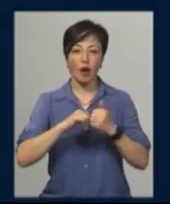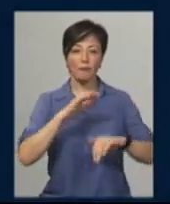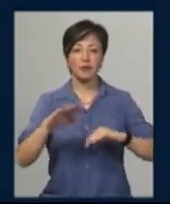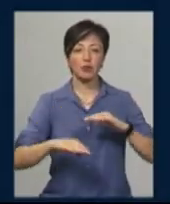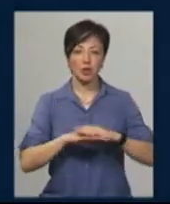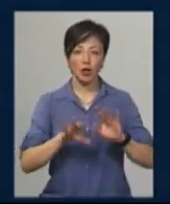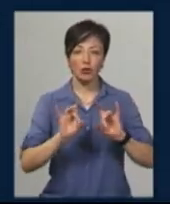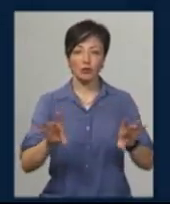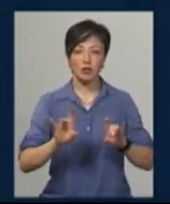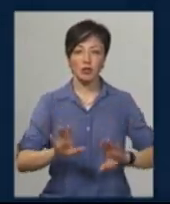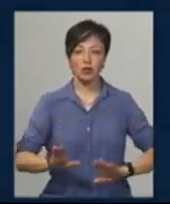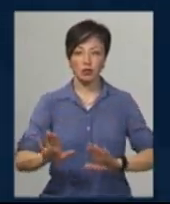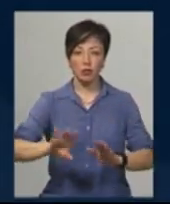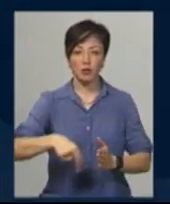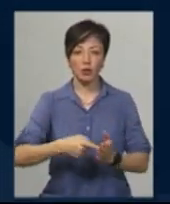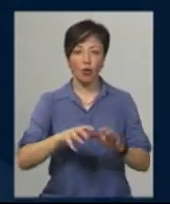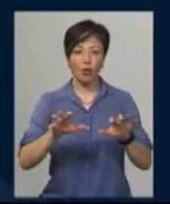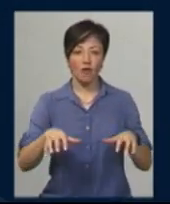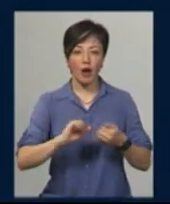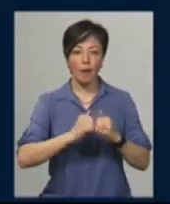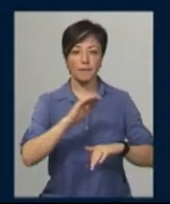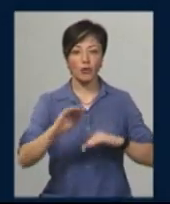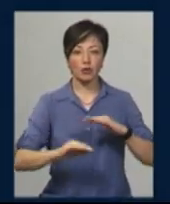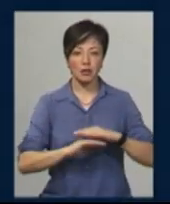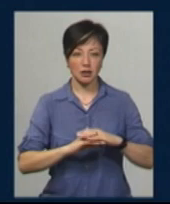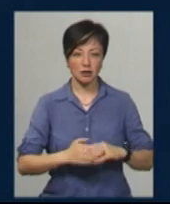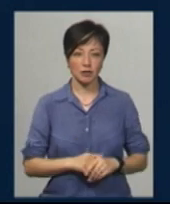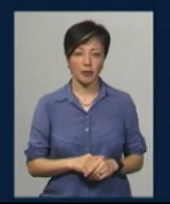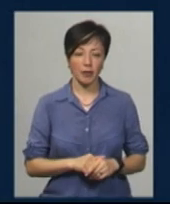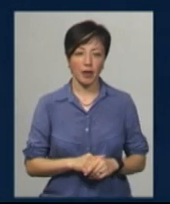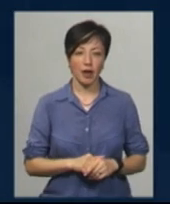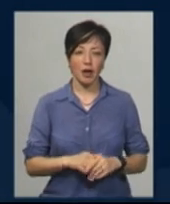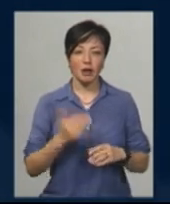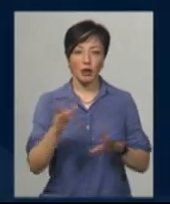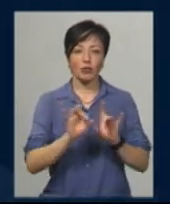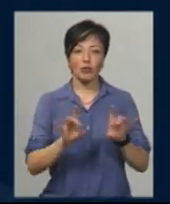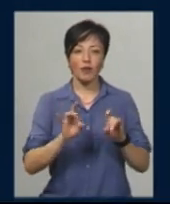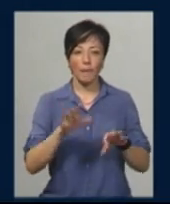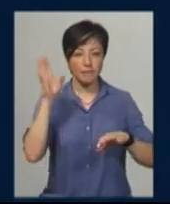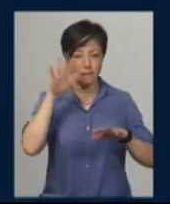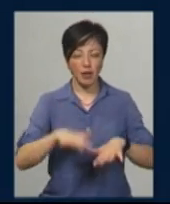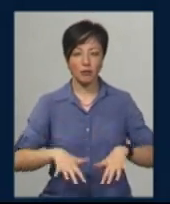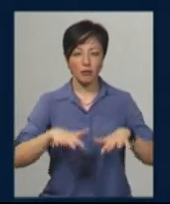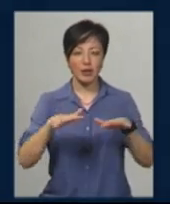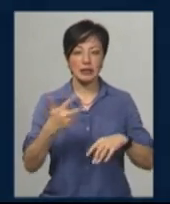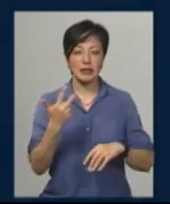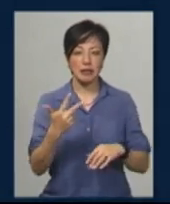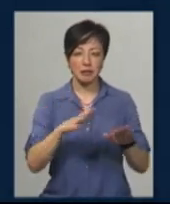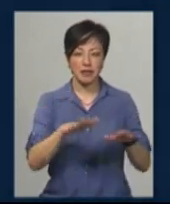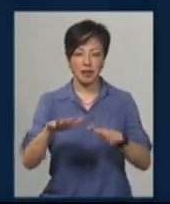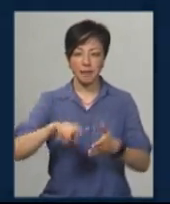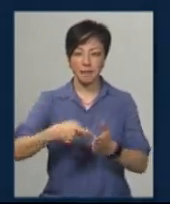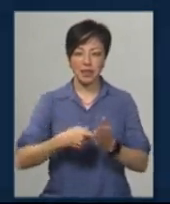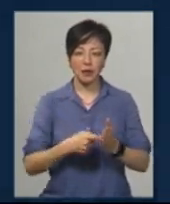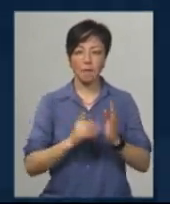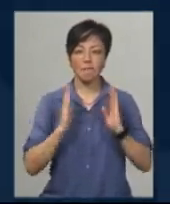це Суспільному сказав заступник міського голови Кам'янця-Подільського Сергій Бабій. За його словами, підтопило місто в трьох місцях – проспект